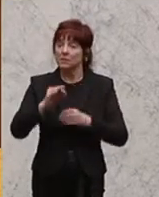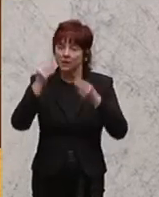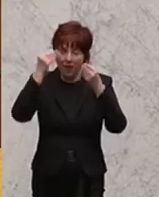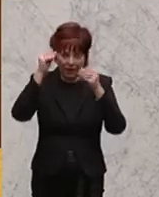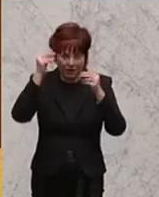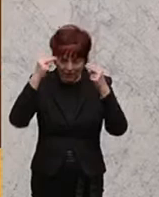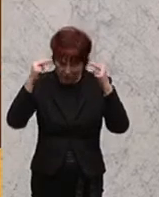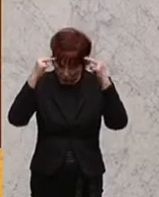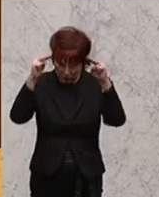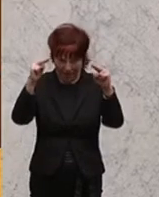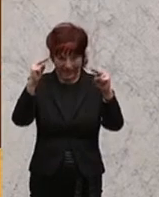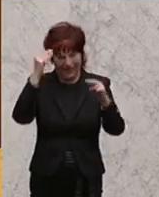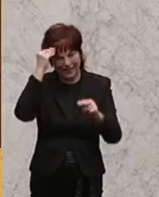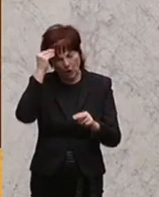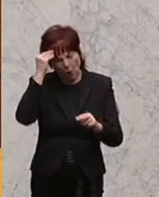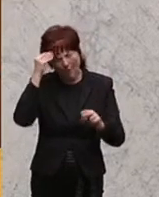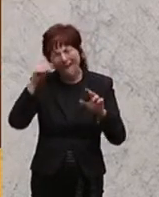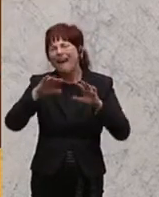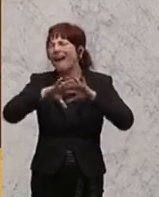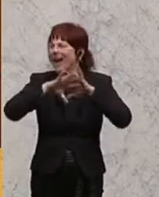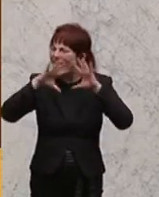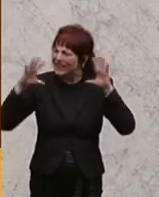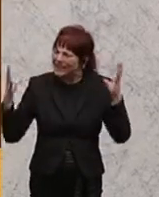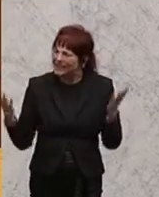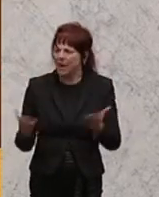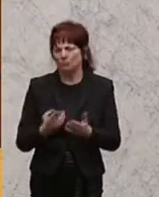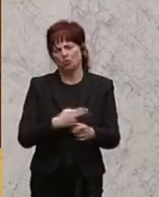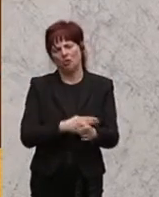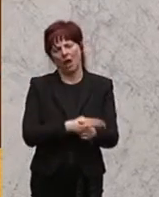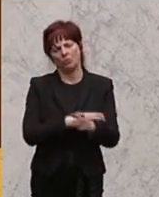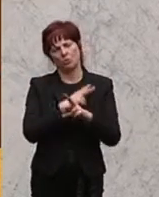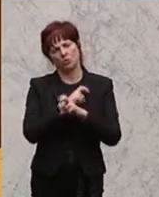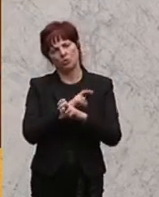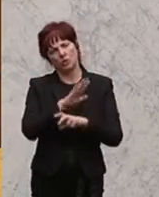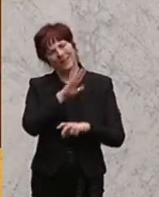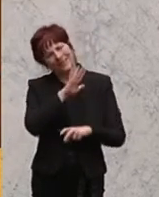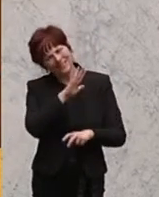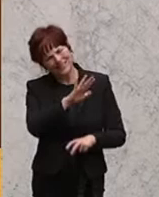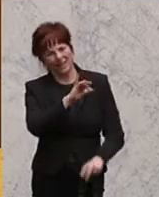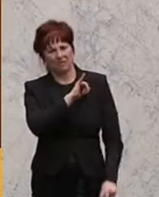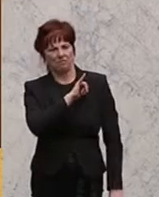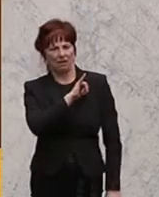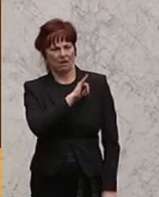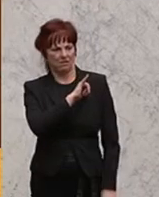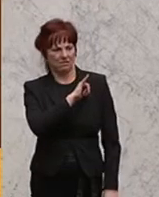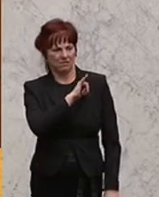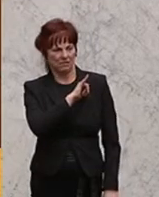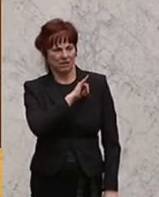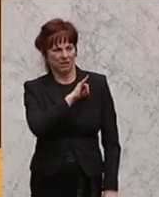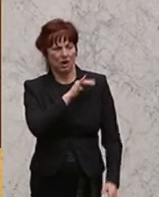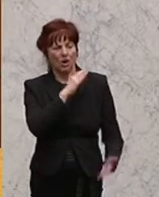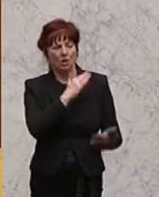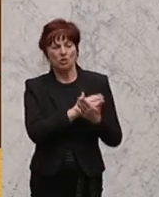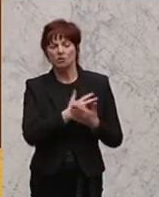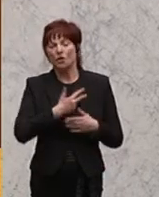im Interesse des Gesamtstaates liegt. Und ich glaube, Frau Kollegin, nicht besser, wenn man drei Jahre diskutiert, lang